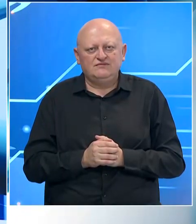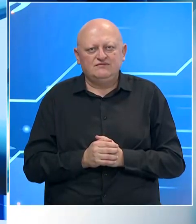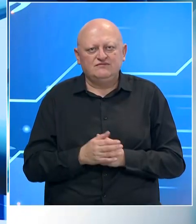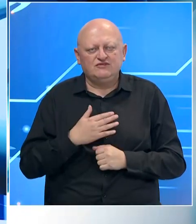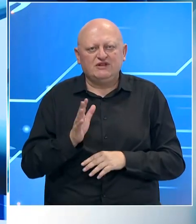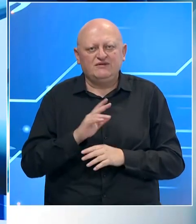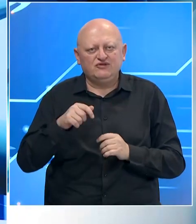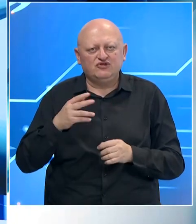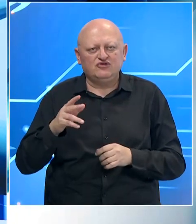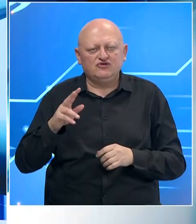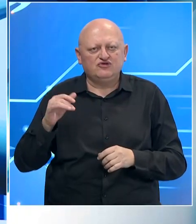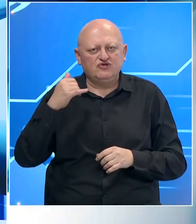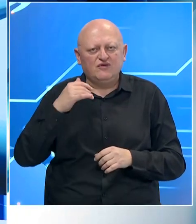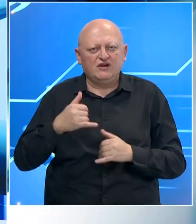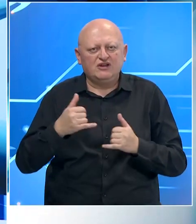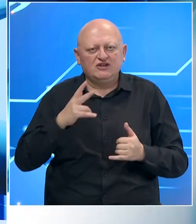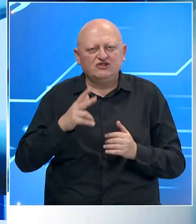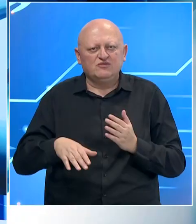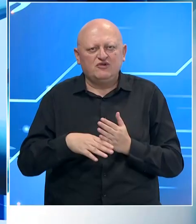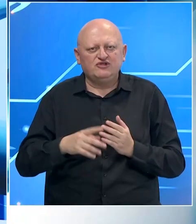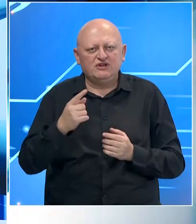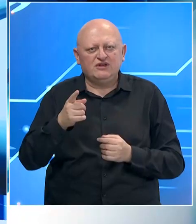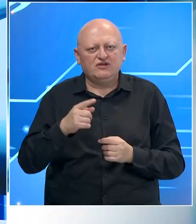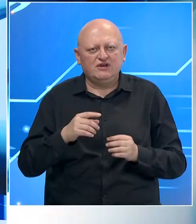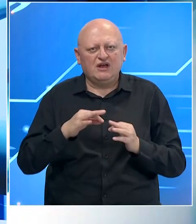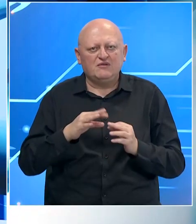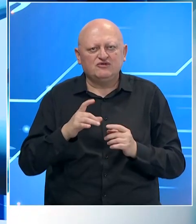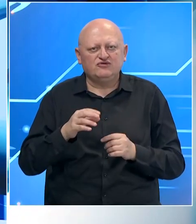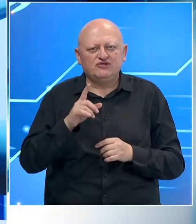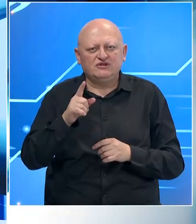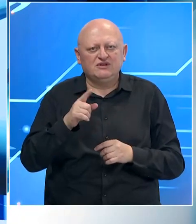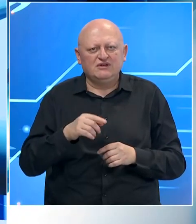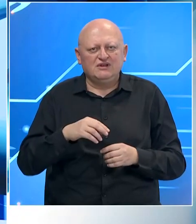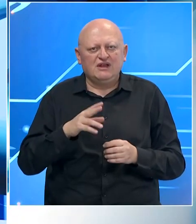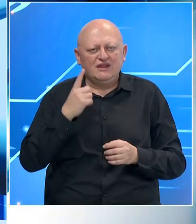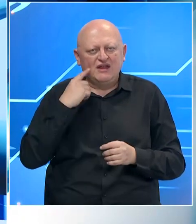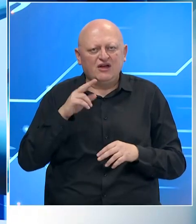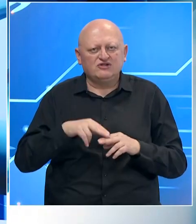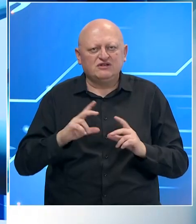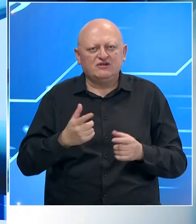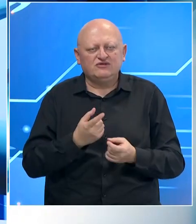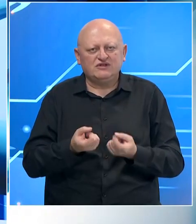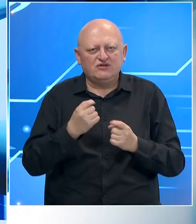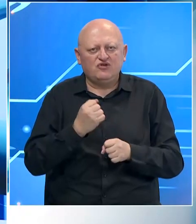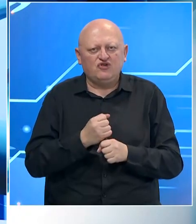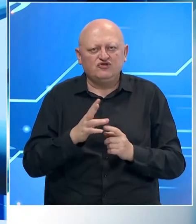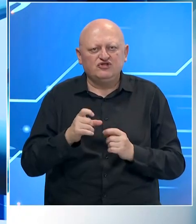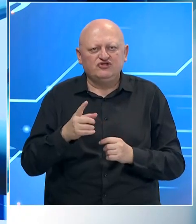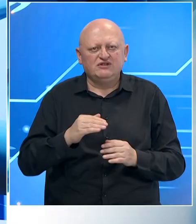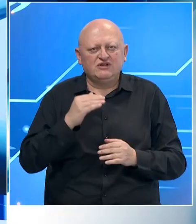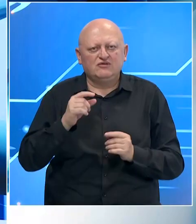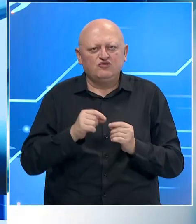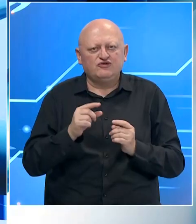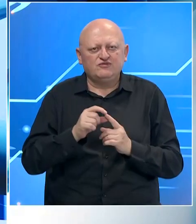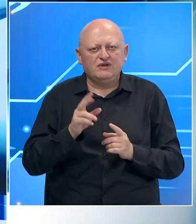Našu televiziju konstantno iz ovog građana traže pomoć, a jedna od njih je Alma Sultić. Njena nana je ostala zarobljena u selu Gornje Sultiće